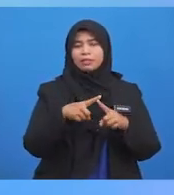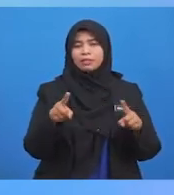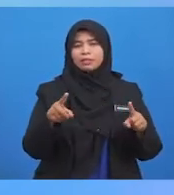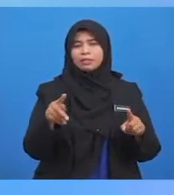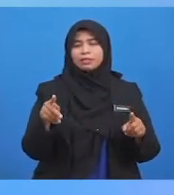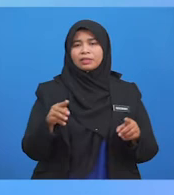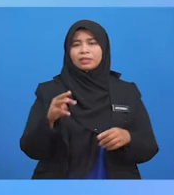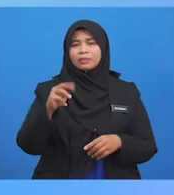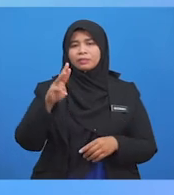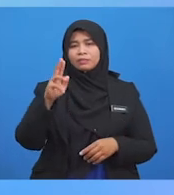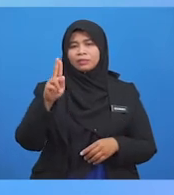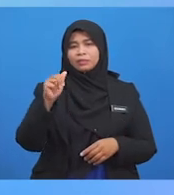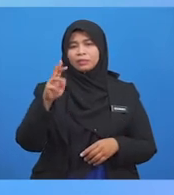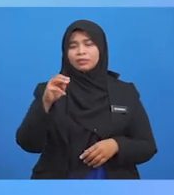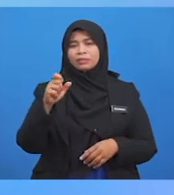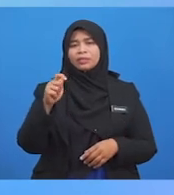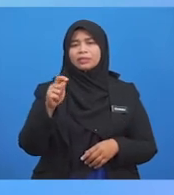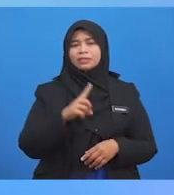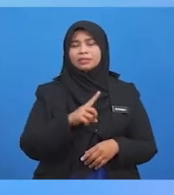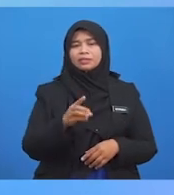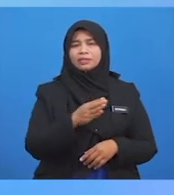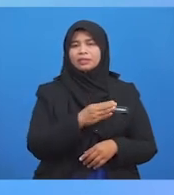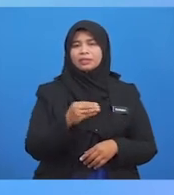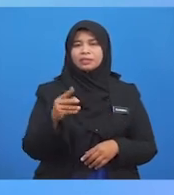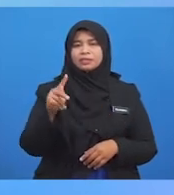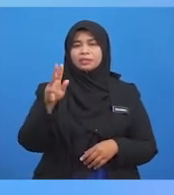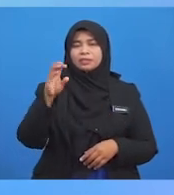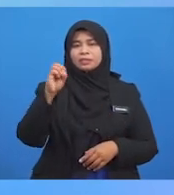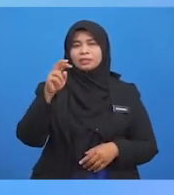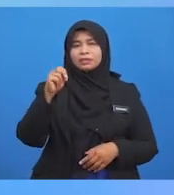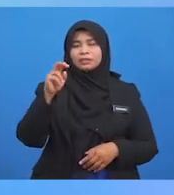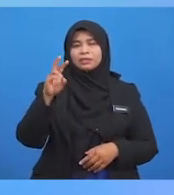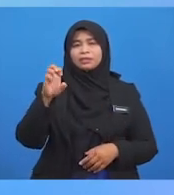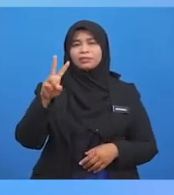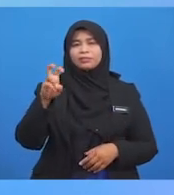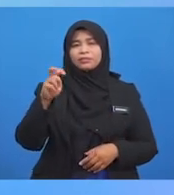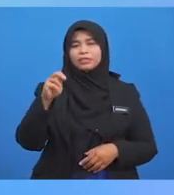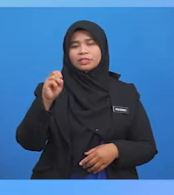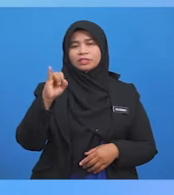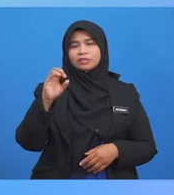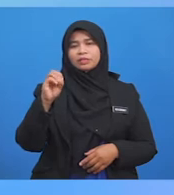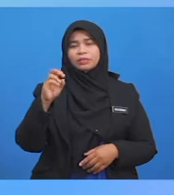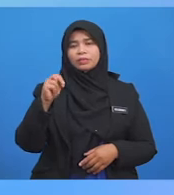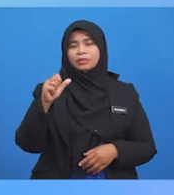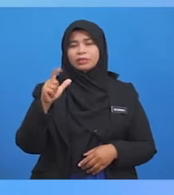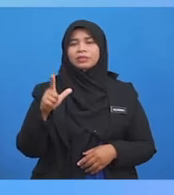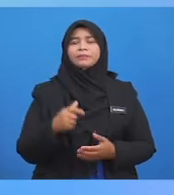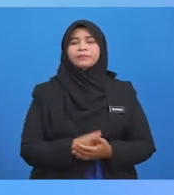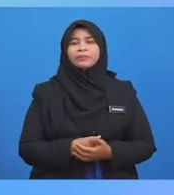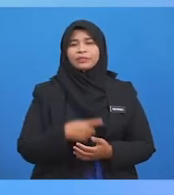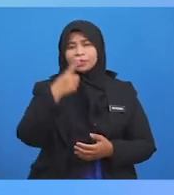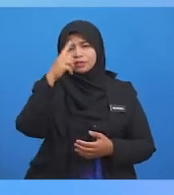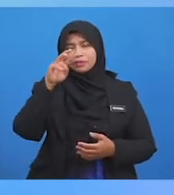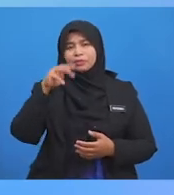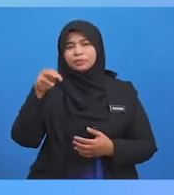'amalat Islam Dengan Mu'amalat Konvensional Kepada Budak-murid Yang Ambil Pembelajaran Ataupun